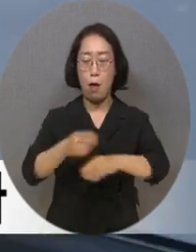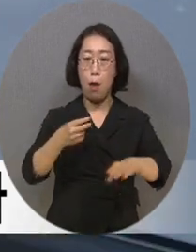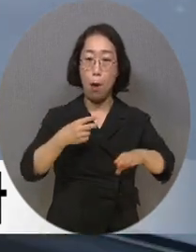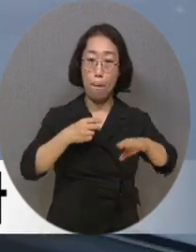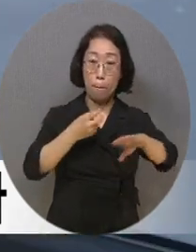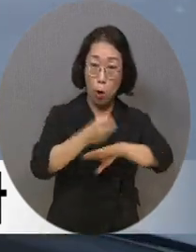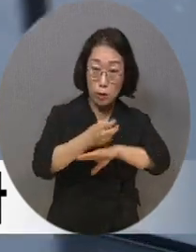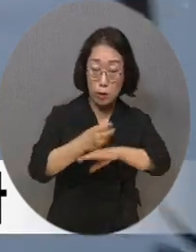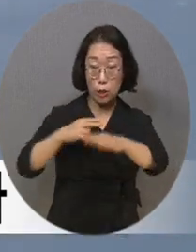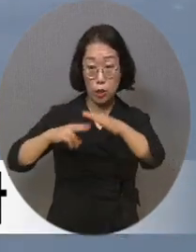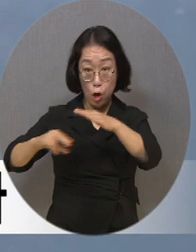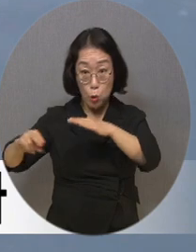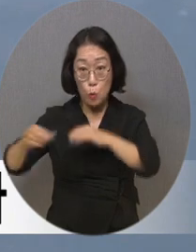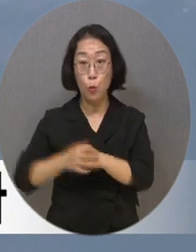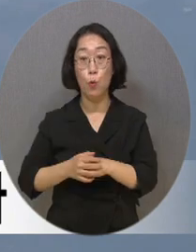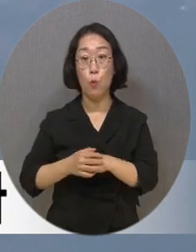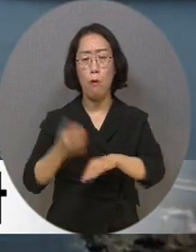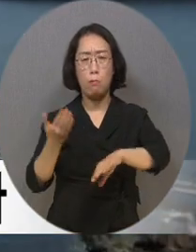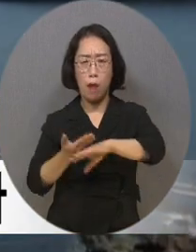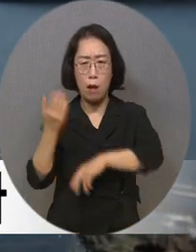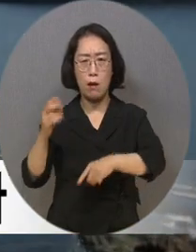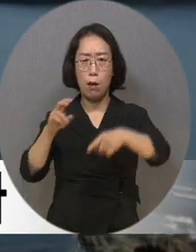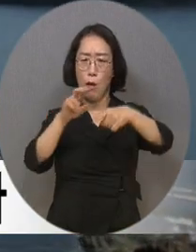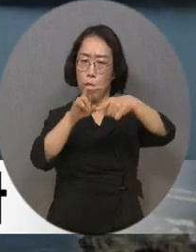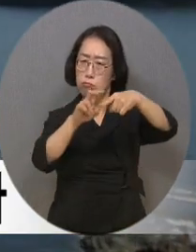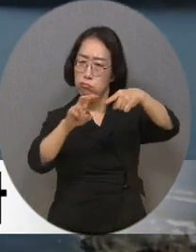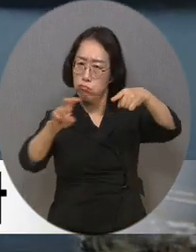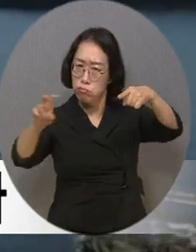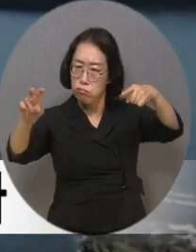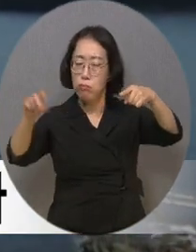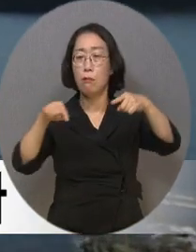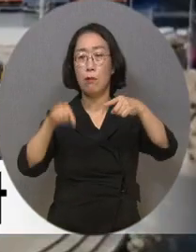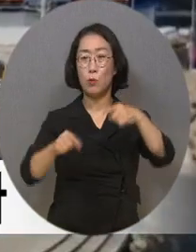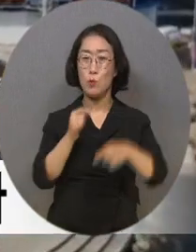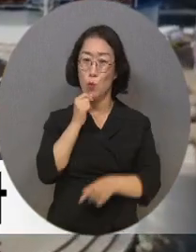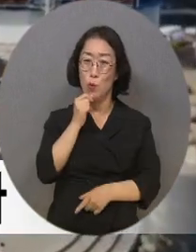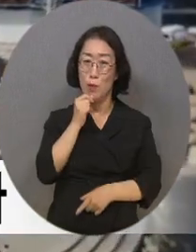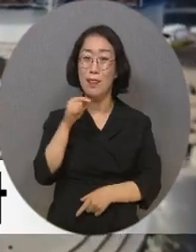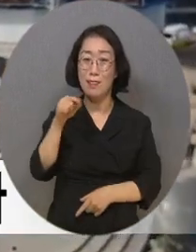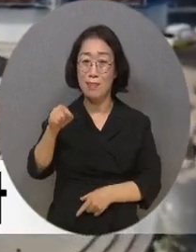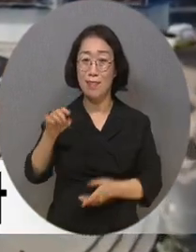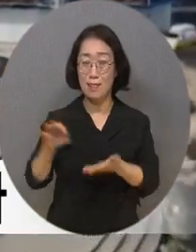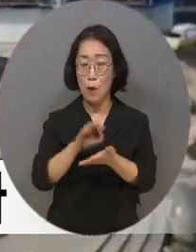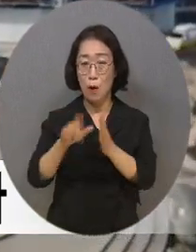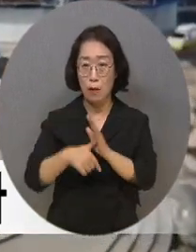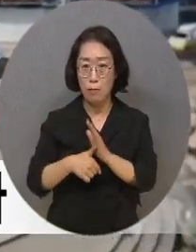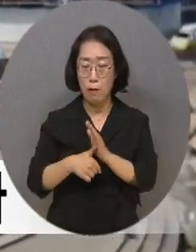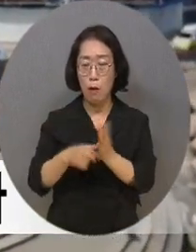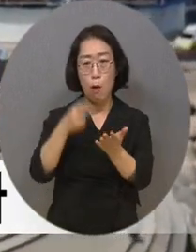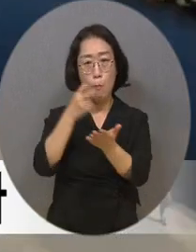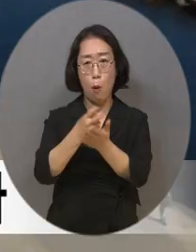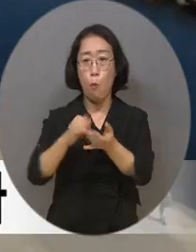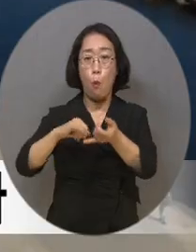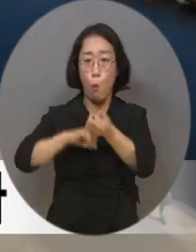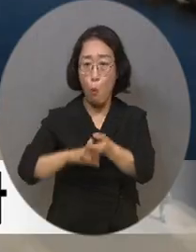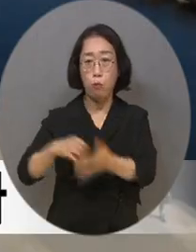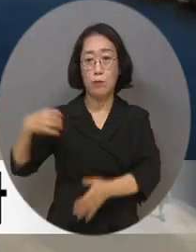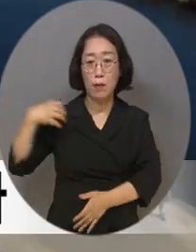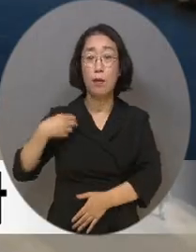철도 등 다른 교통수단과 달리 궤도, 삭도에는 교통약자 이동 편의시설을 설치할 의무가 없어